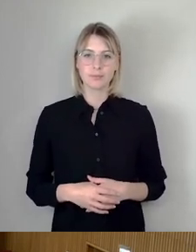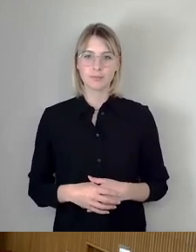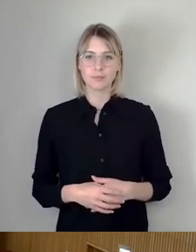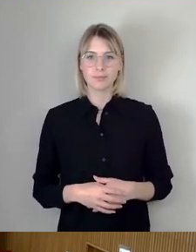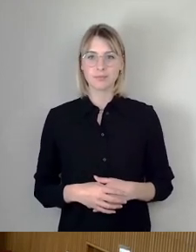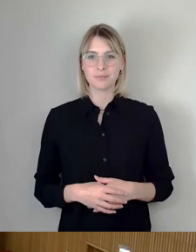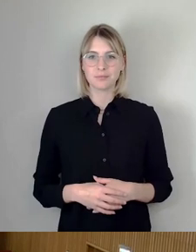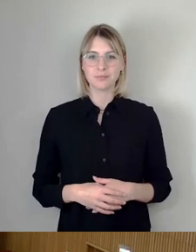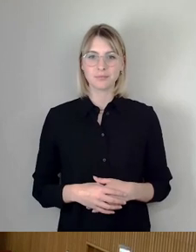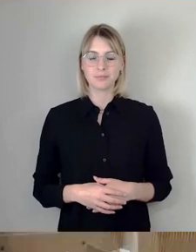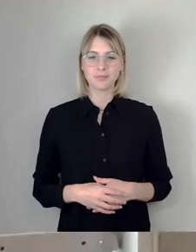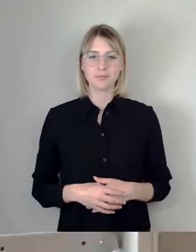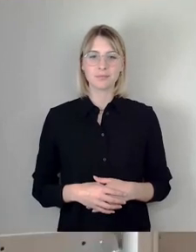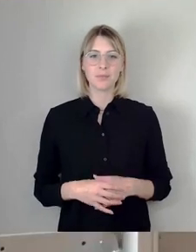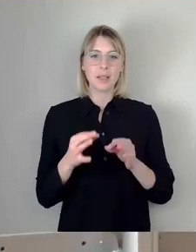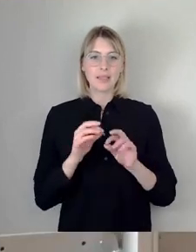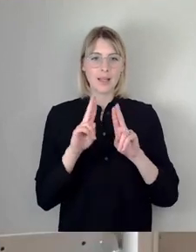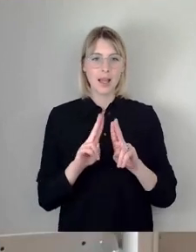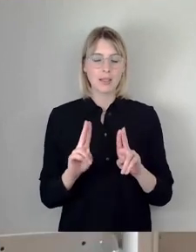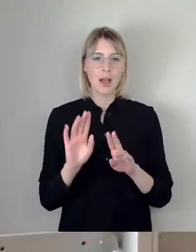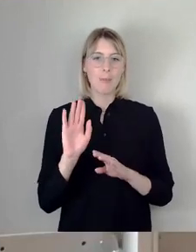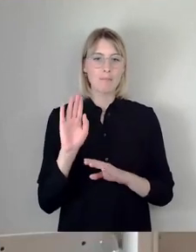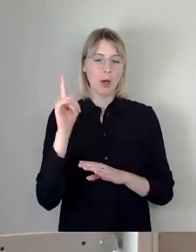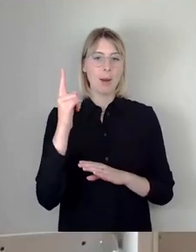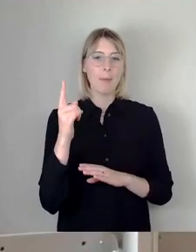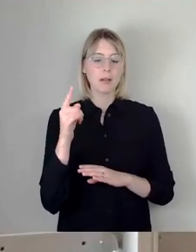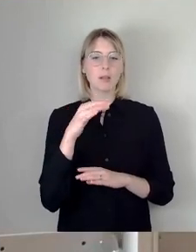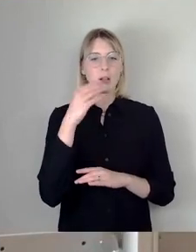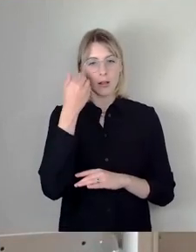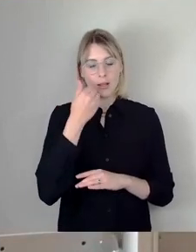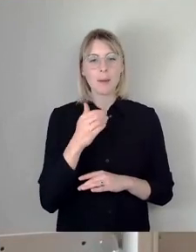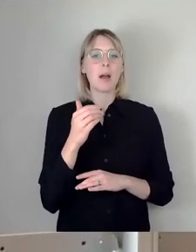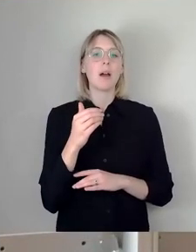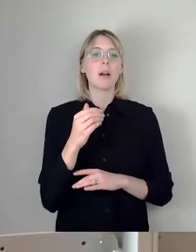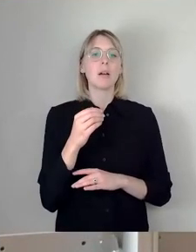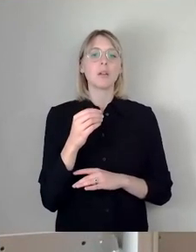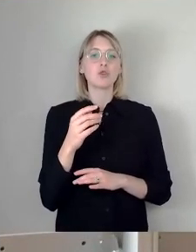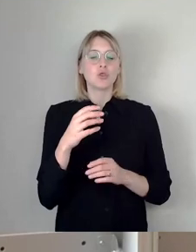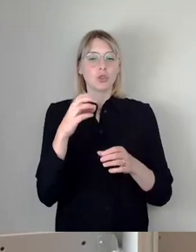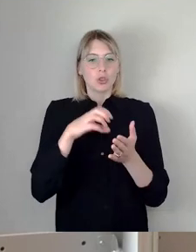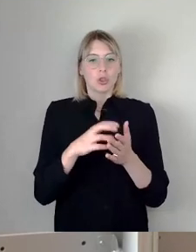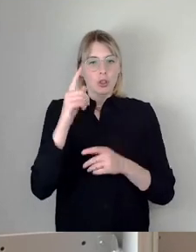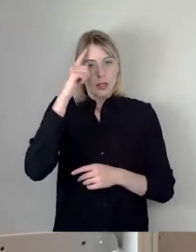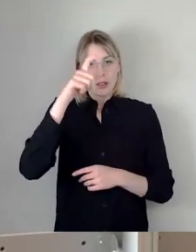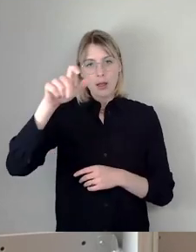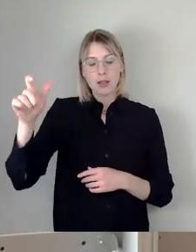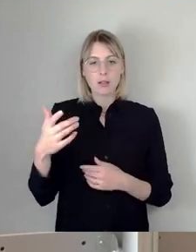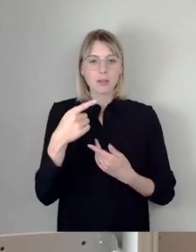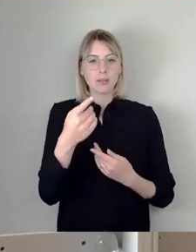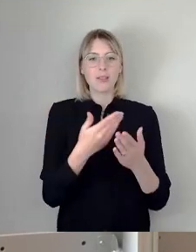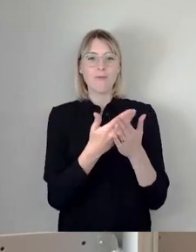Sehr geehrter Herr Bürgermeister, liebe Stadträte, liebe Stadträte, das ist eine Vorlage von einem unglaublichen